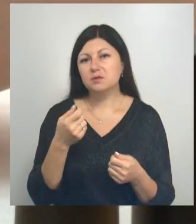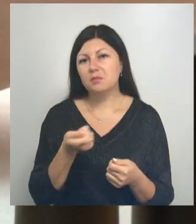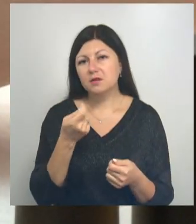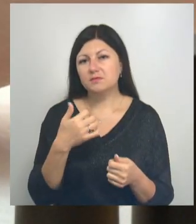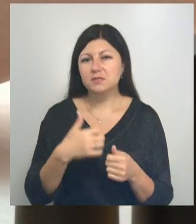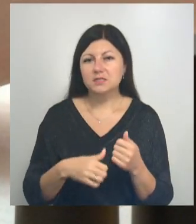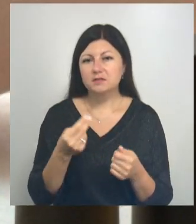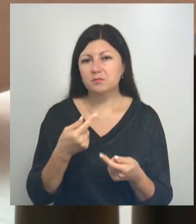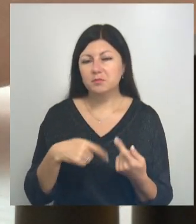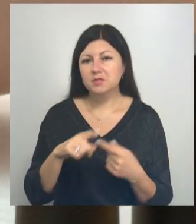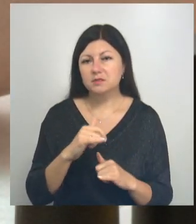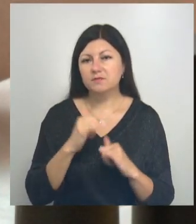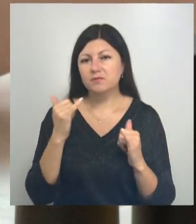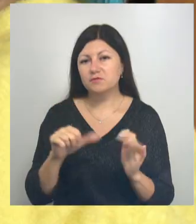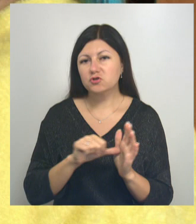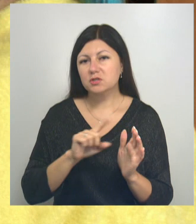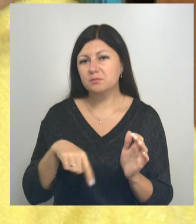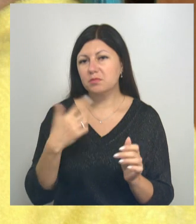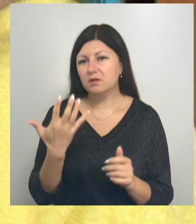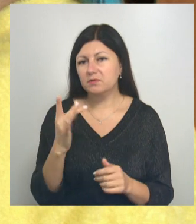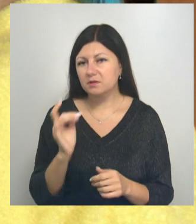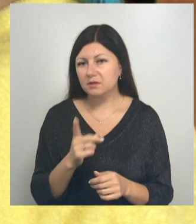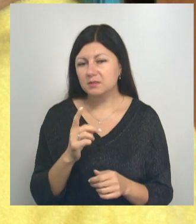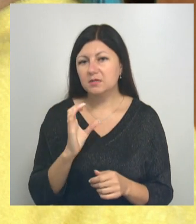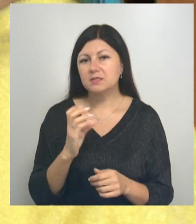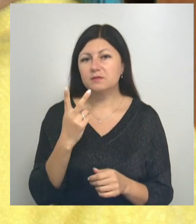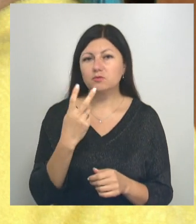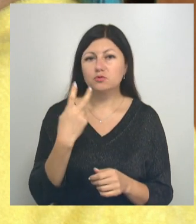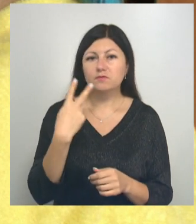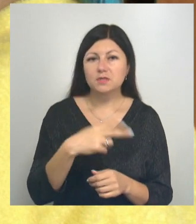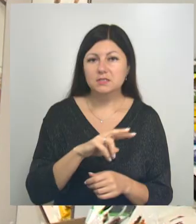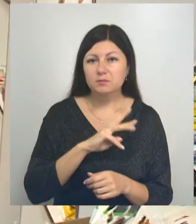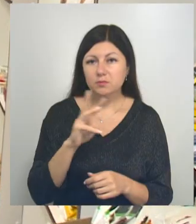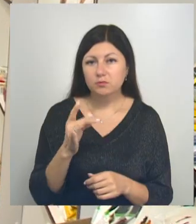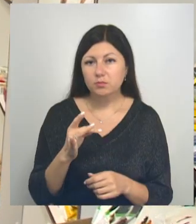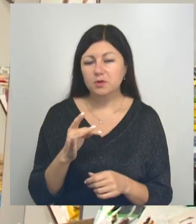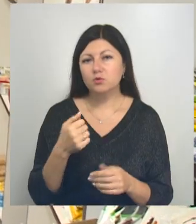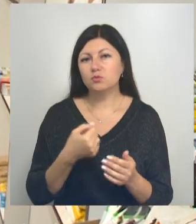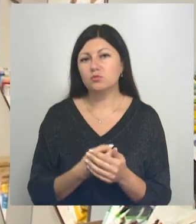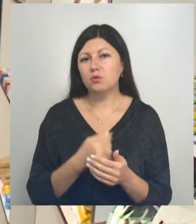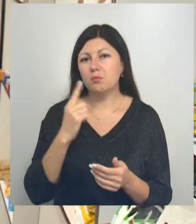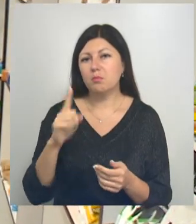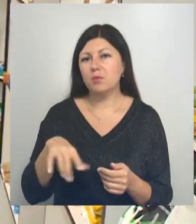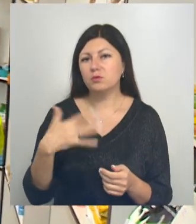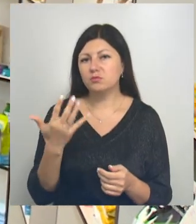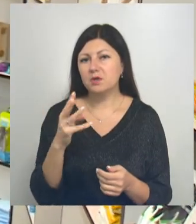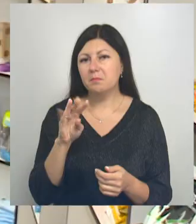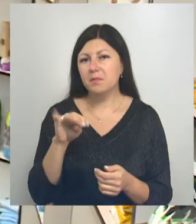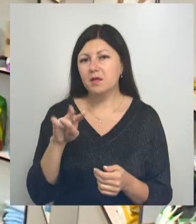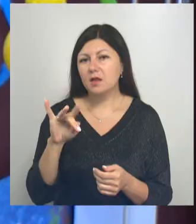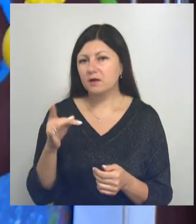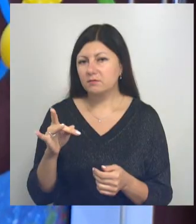бизнеса вырос почти в 6,5 раз. С 220 миллионов практически до 1,5 миллиардов рублей.